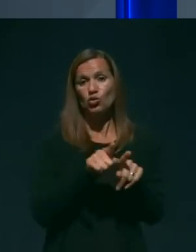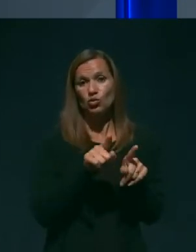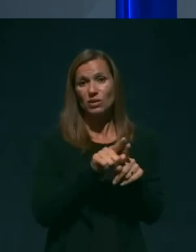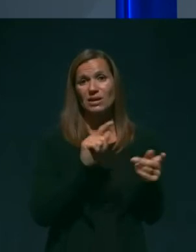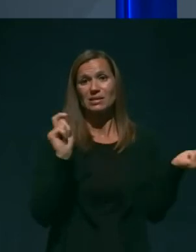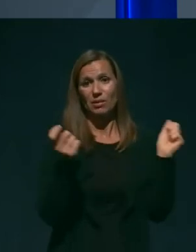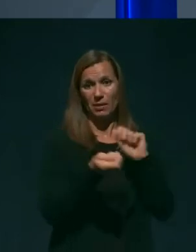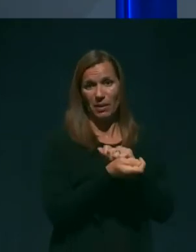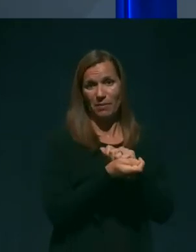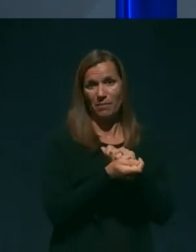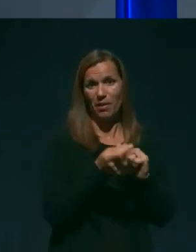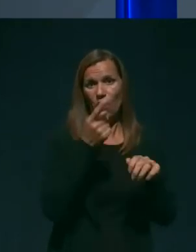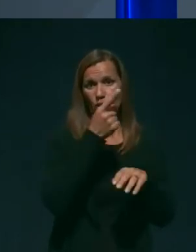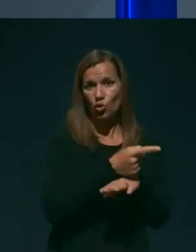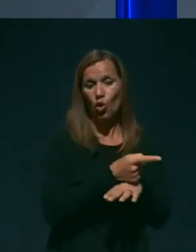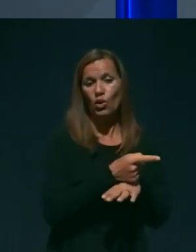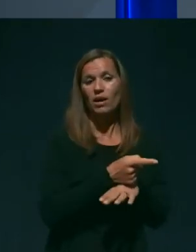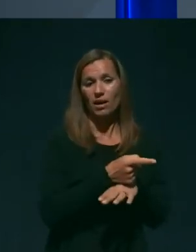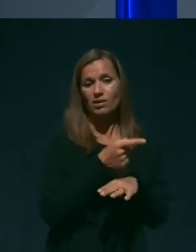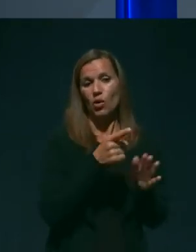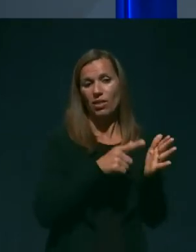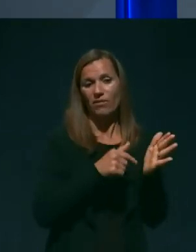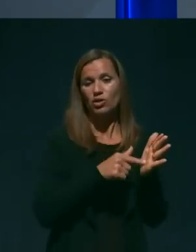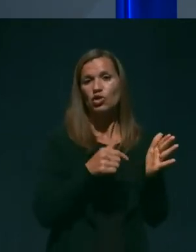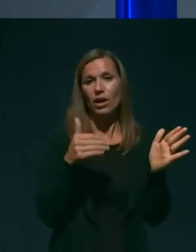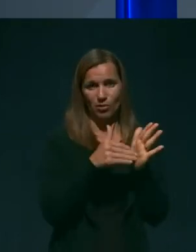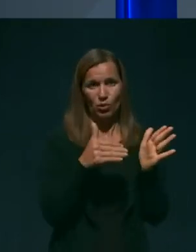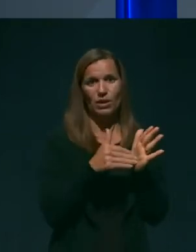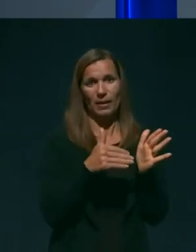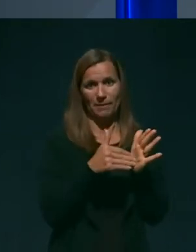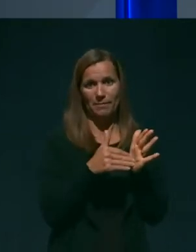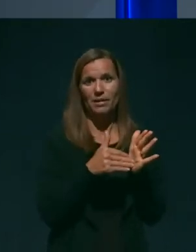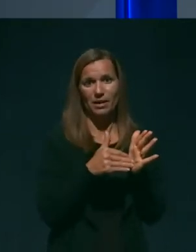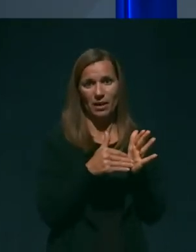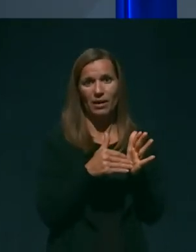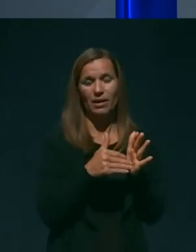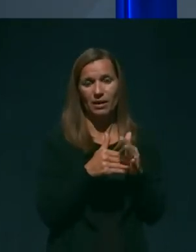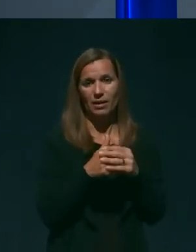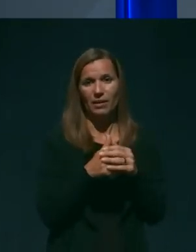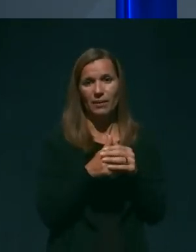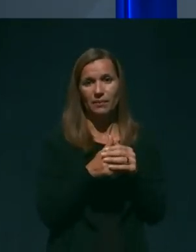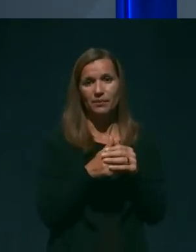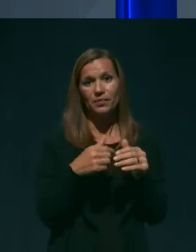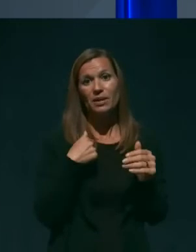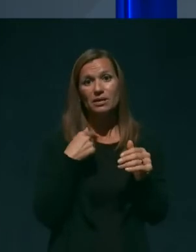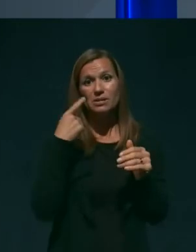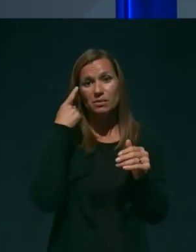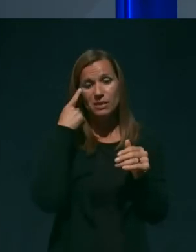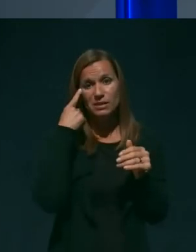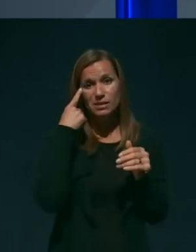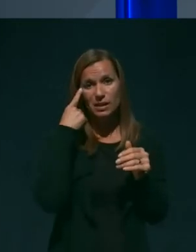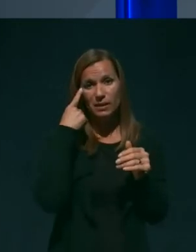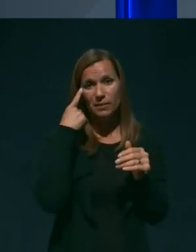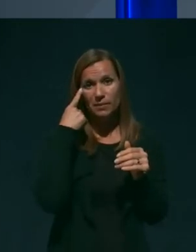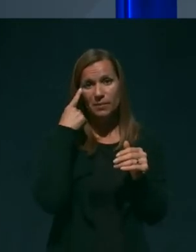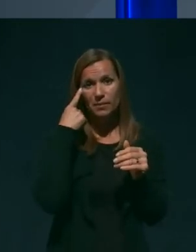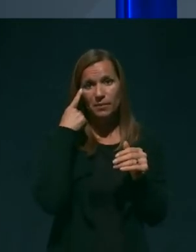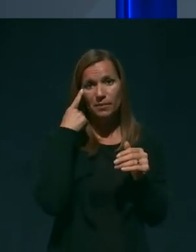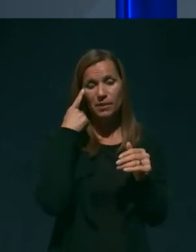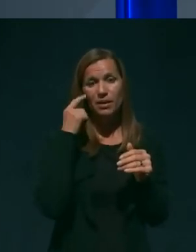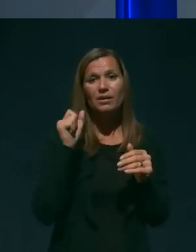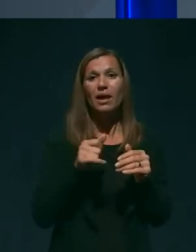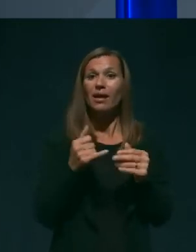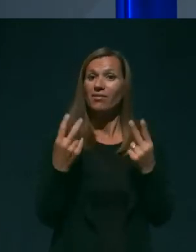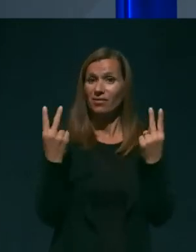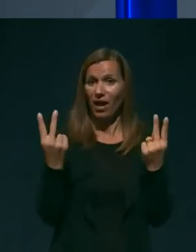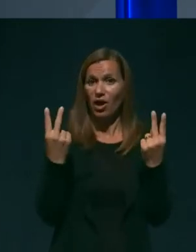tudi največkrat potrebne. In jaz mislim, da tu je važno,